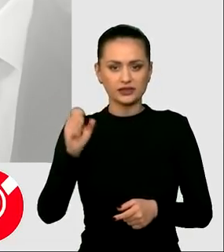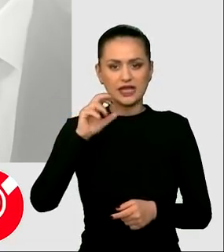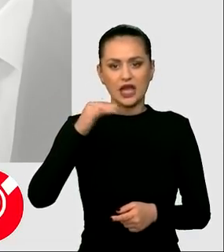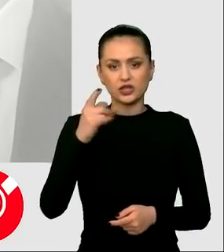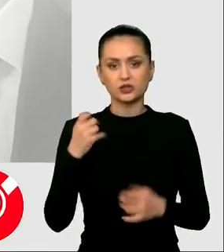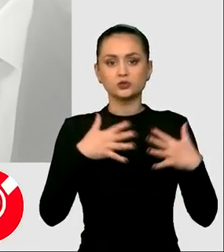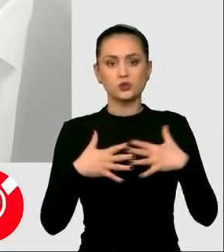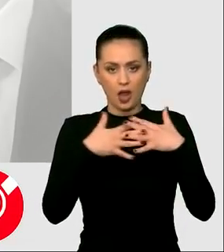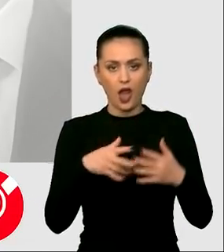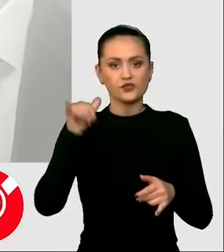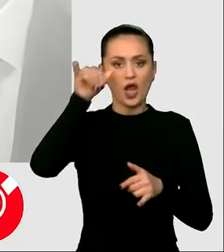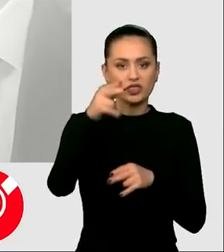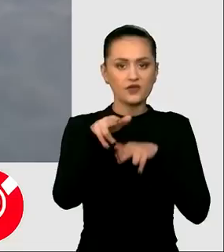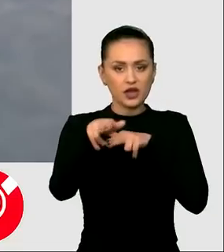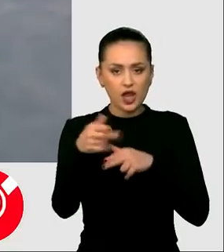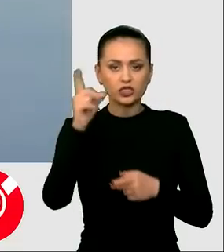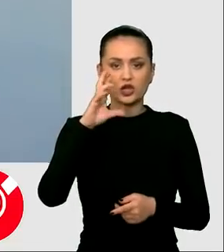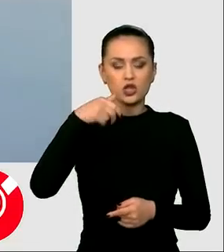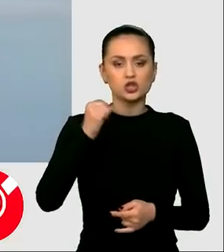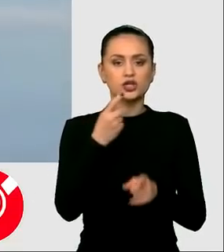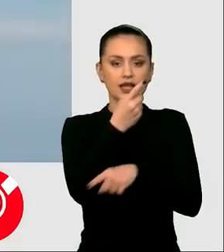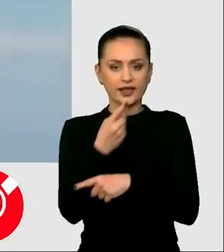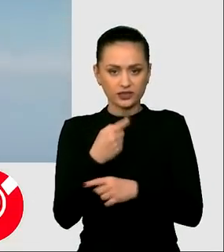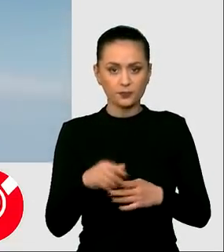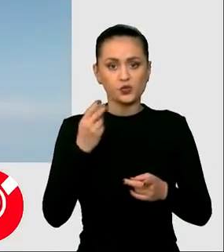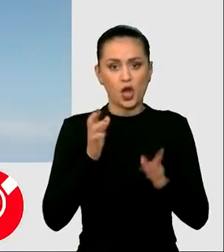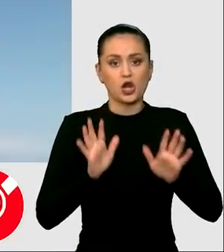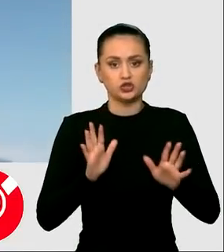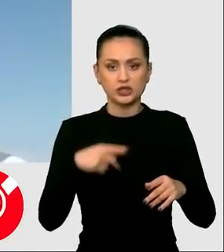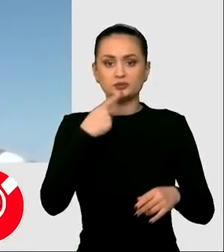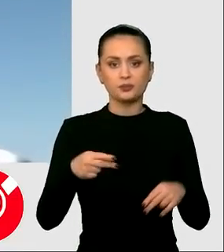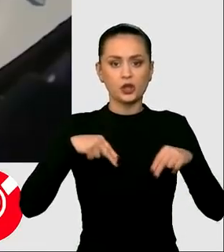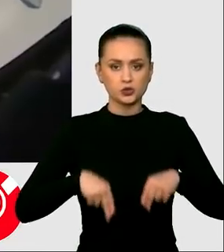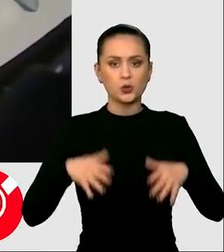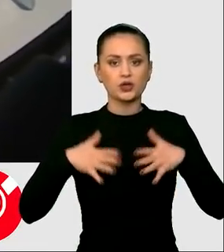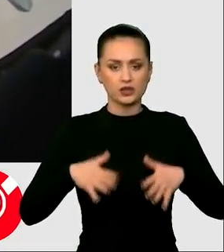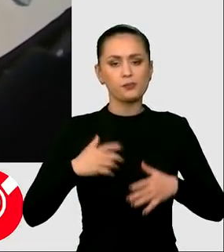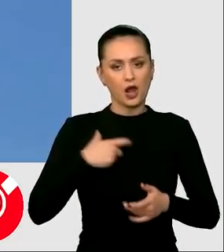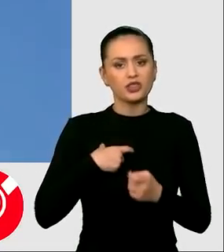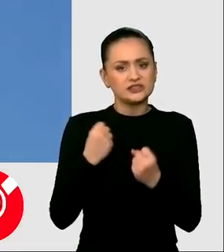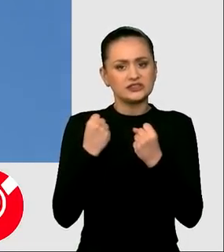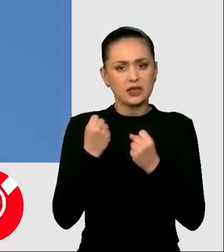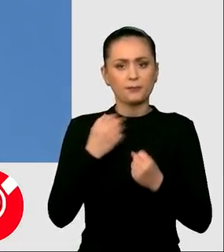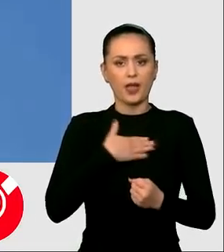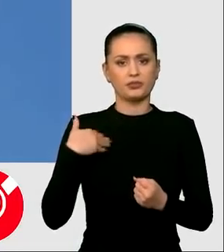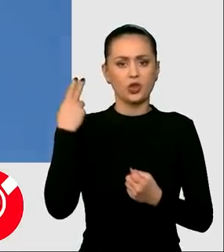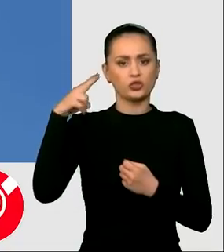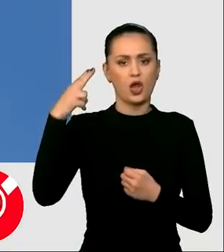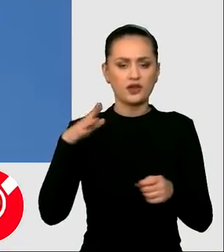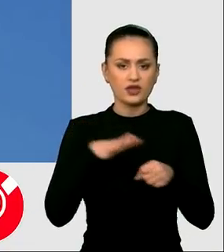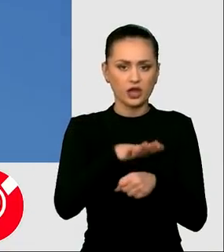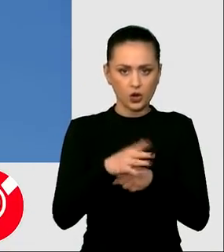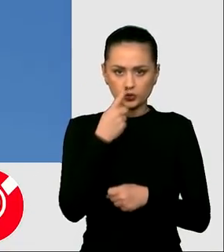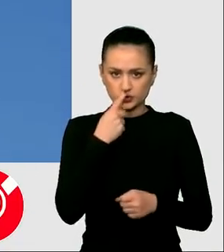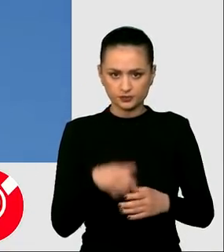avioane de vânătoare, drone și rachete antiaeriene. Doar așa, spune președintele Ucrainei, poate să le țină piept în continuare invadatorilor ruși.